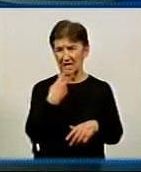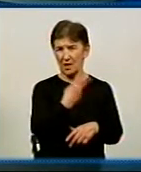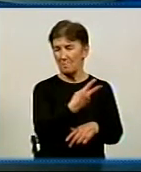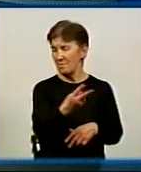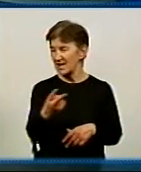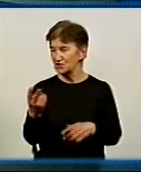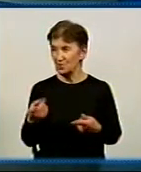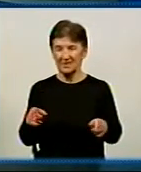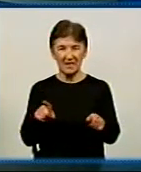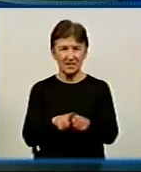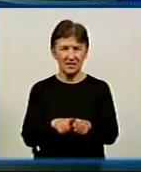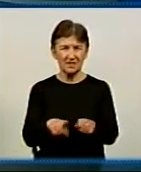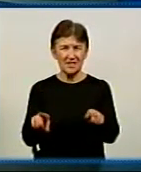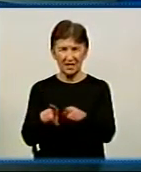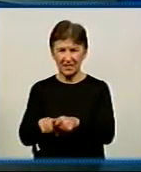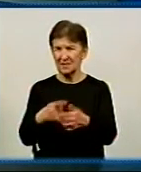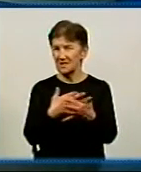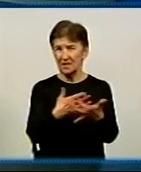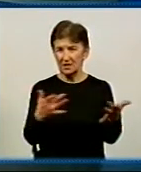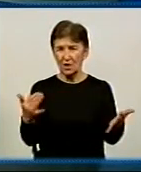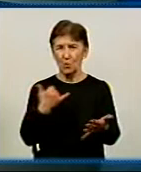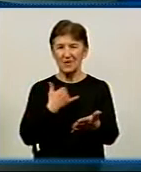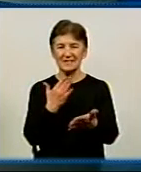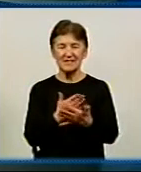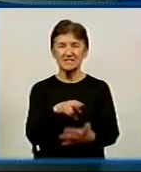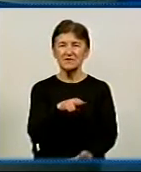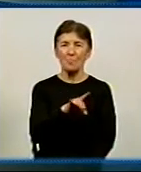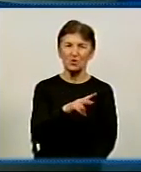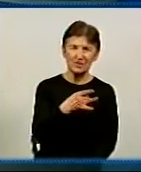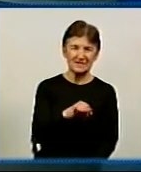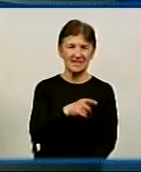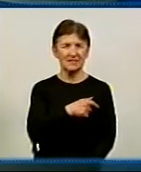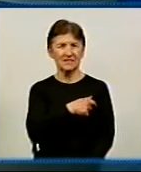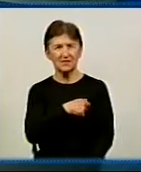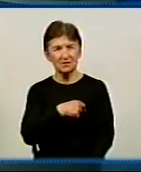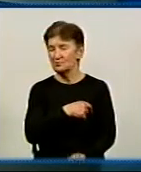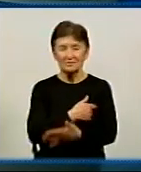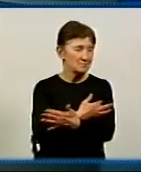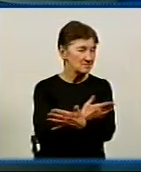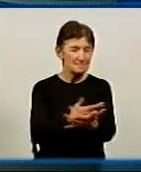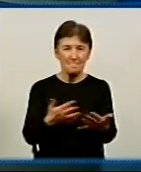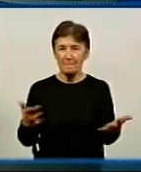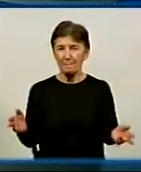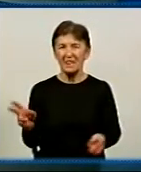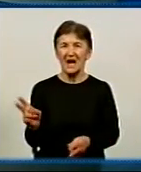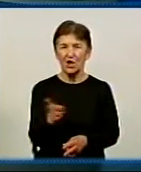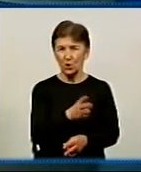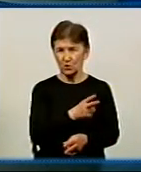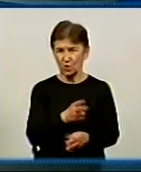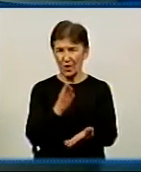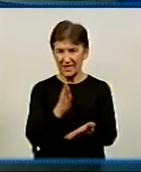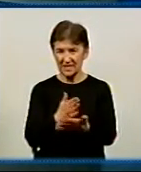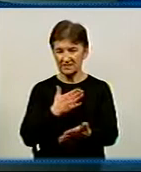конфесій, в нас і протестанти, в нас і депутати, нас, ну, різні, тих, хто хоче, хто переживає за наше